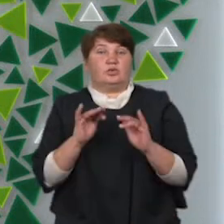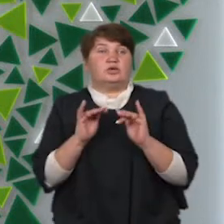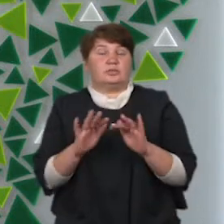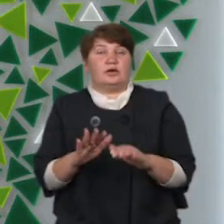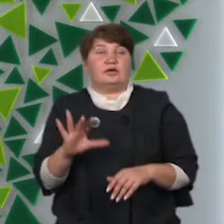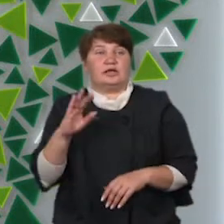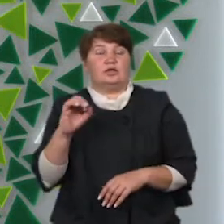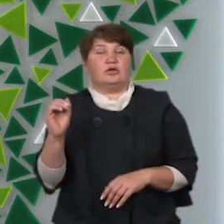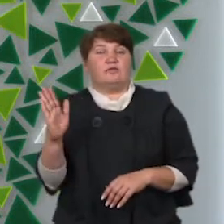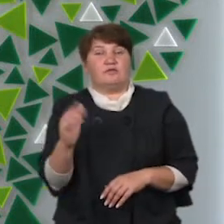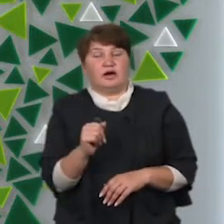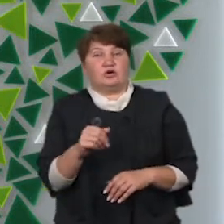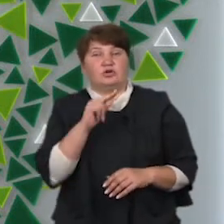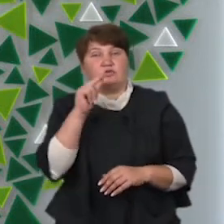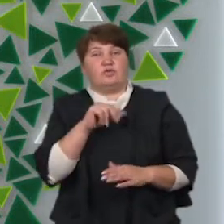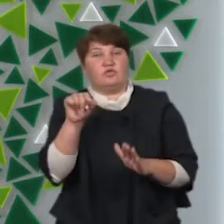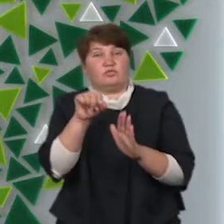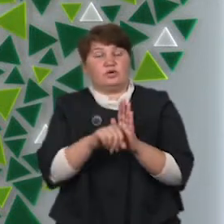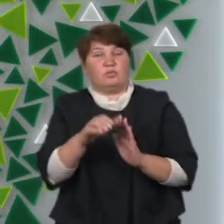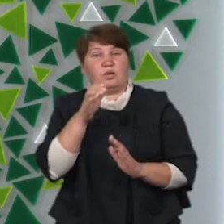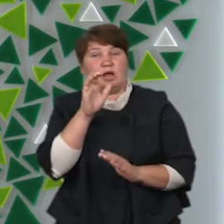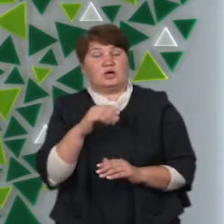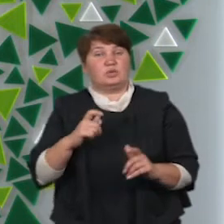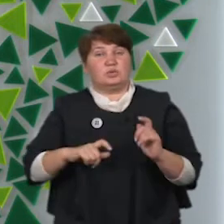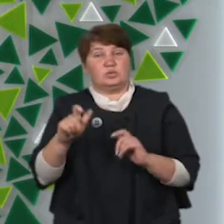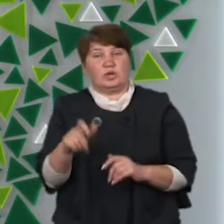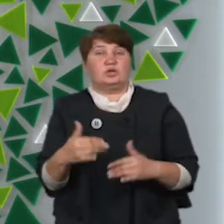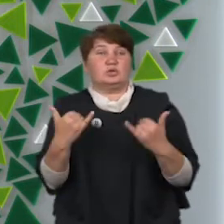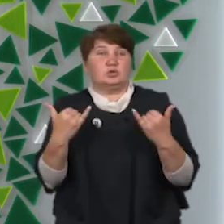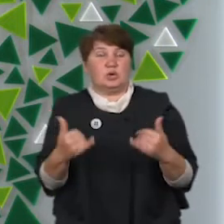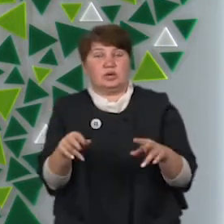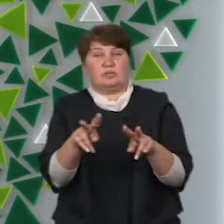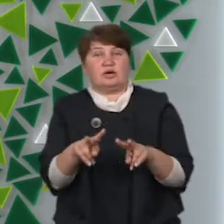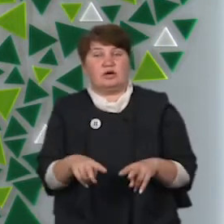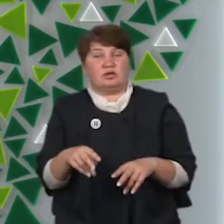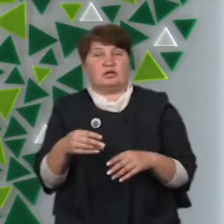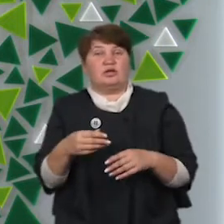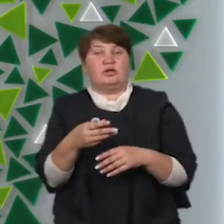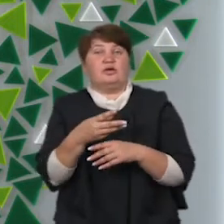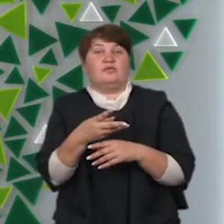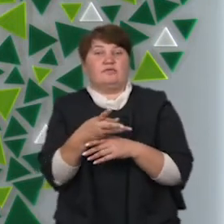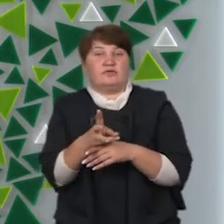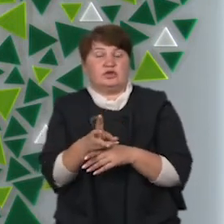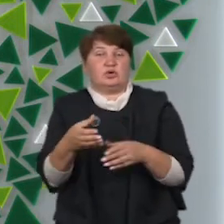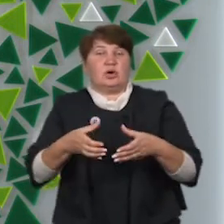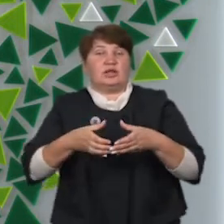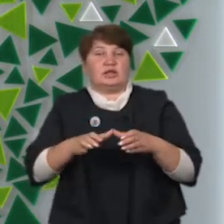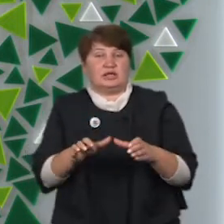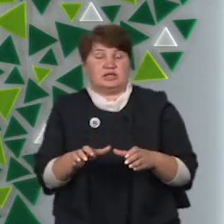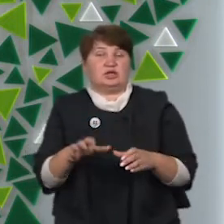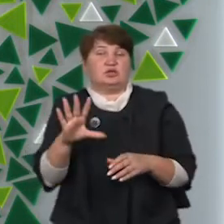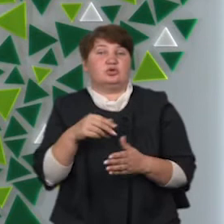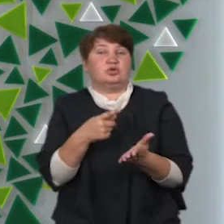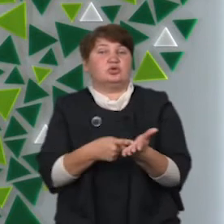Альдара Астанова, якого звинувачують у вбивстві болгарської студентки, сьогодні переглядали відеодиски речових доказів у Богорочанському районному